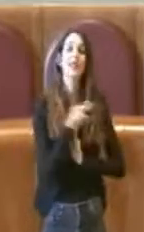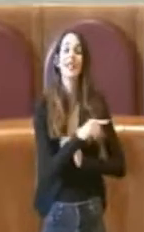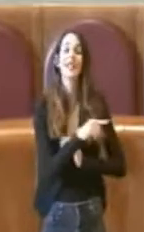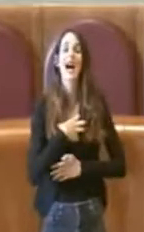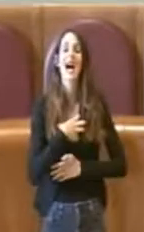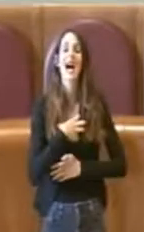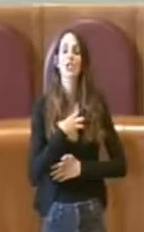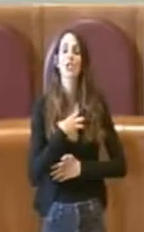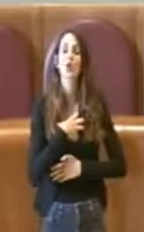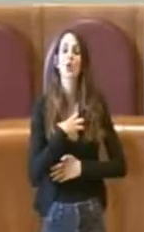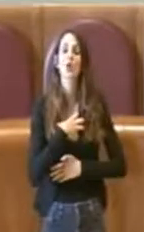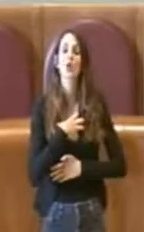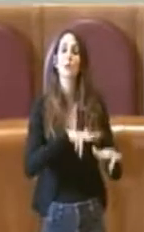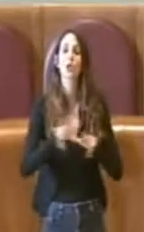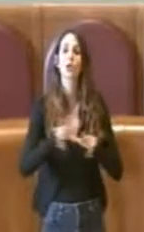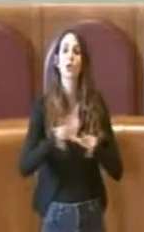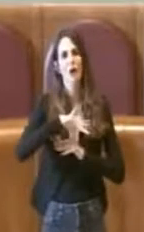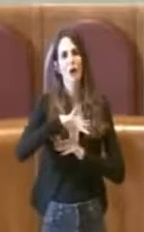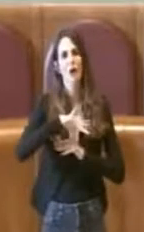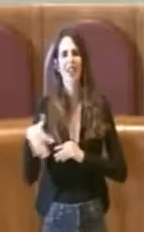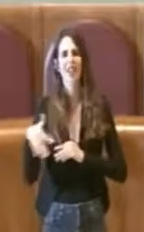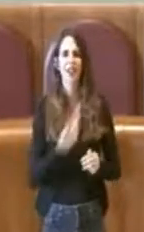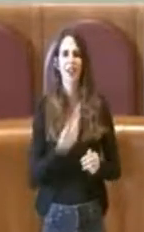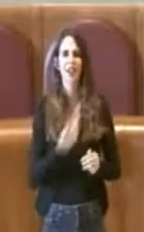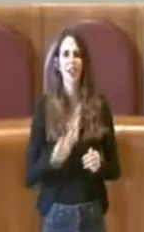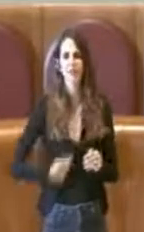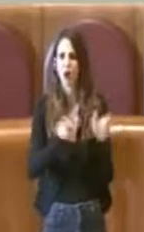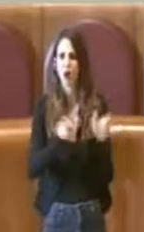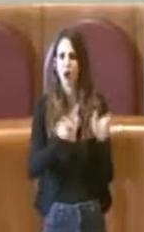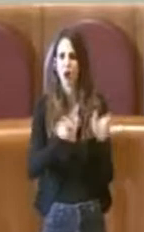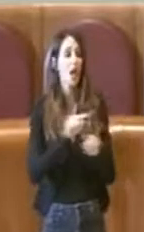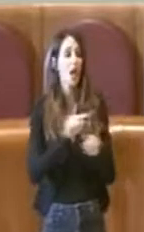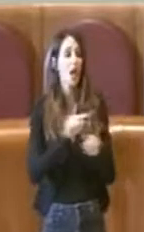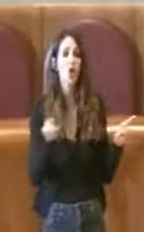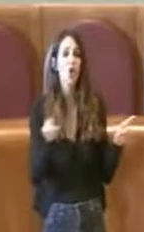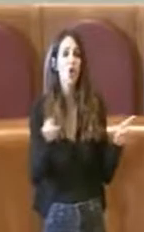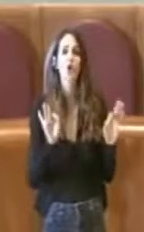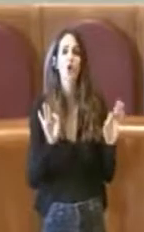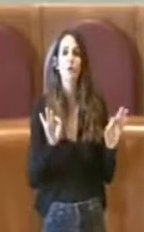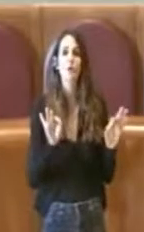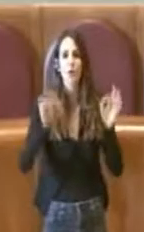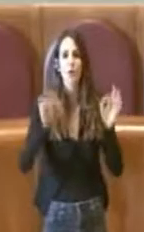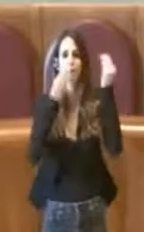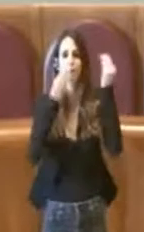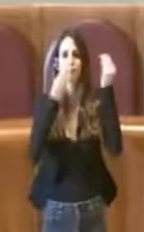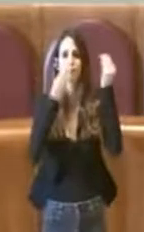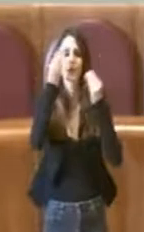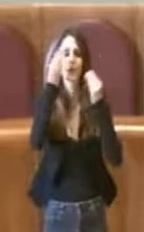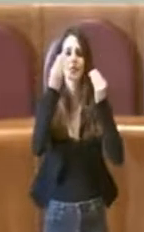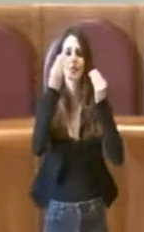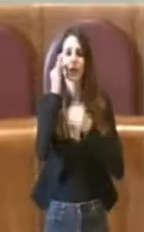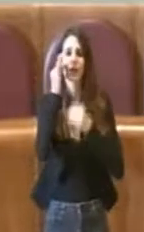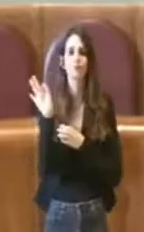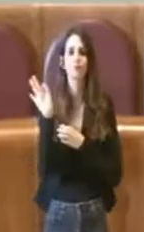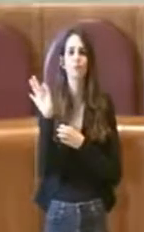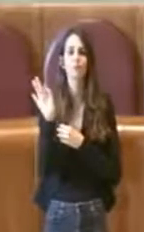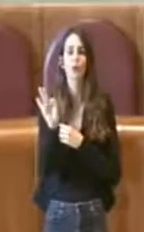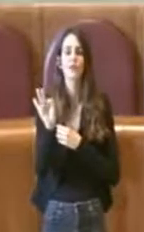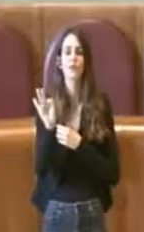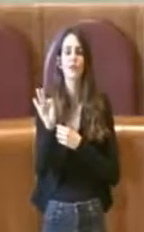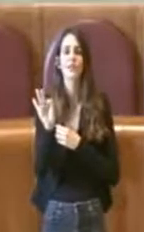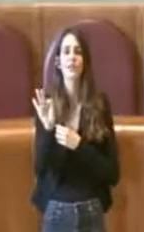qualche consigliere, fecero delle osservazioni sulle opere pubbliche connesse a questo